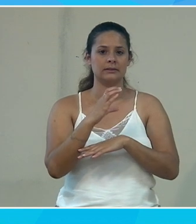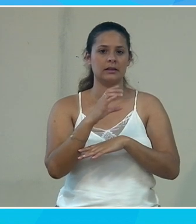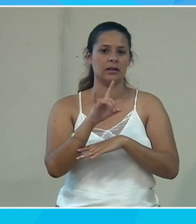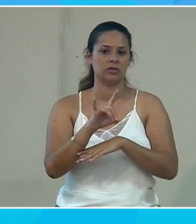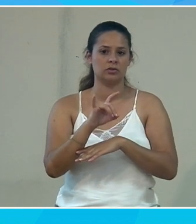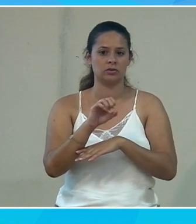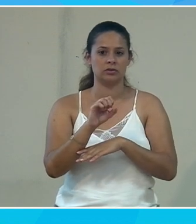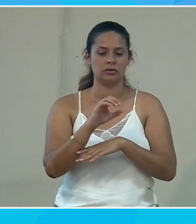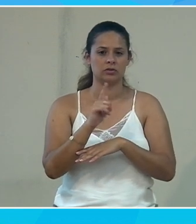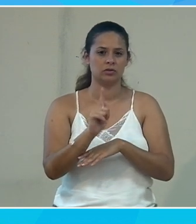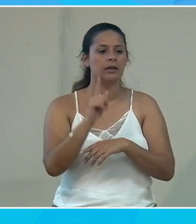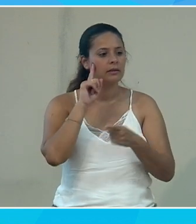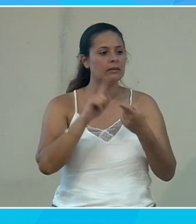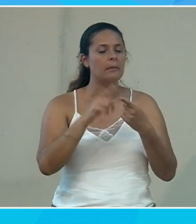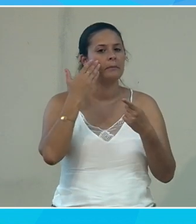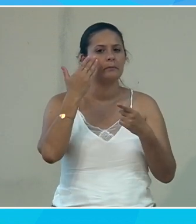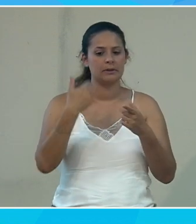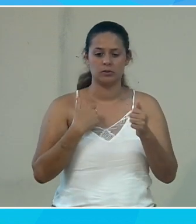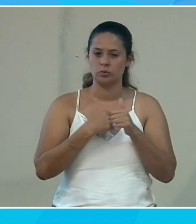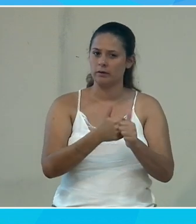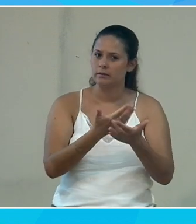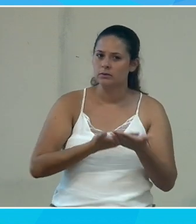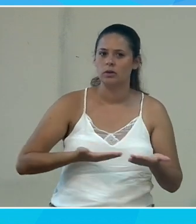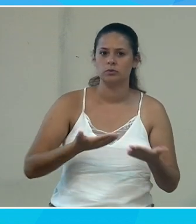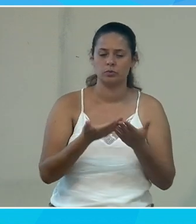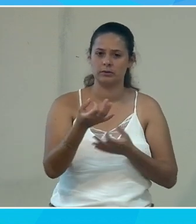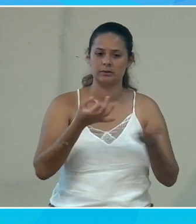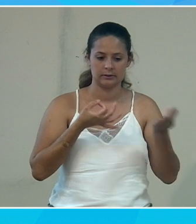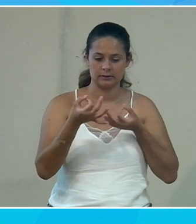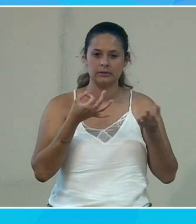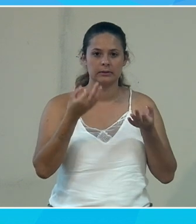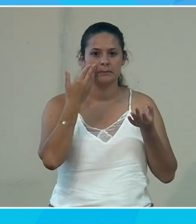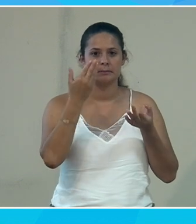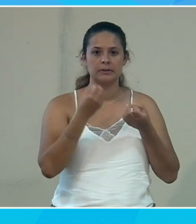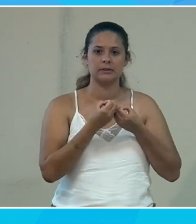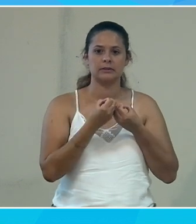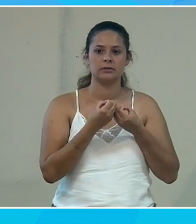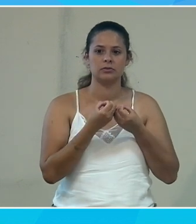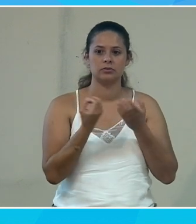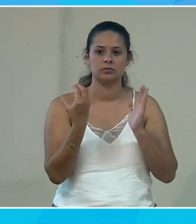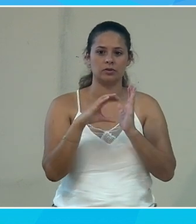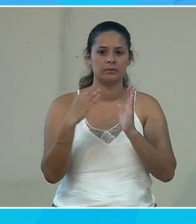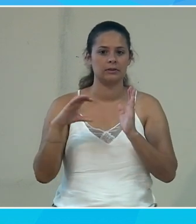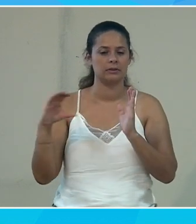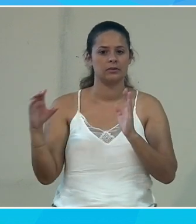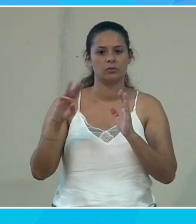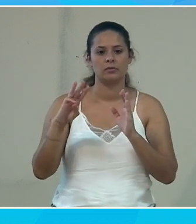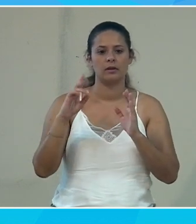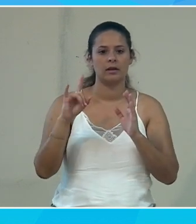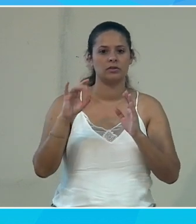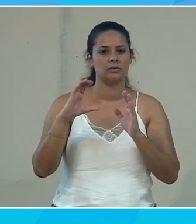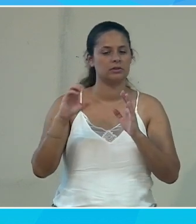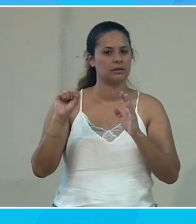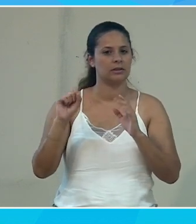l'occurrence en fonction du cas il va me donner en fait le chapitre de WCAG où j'ai un problème